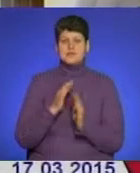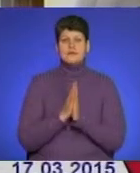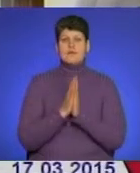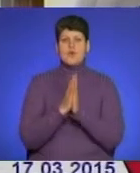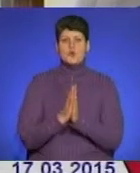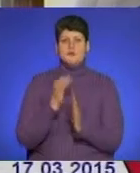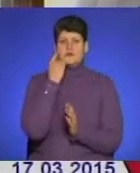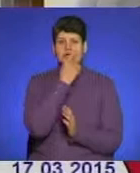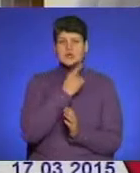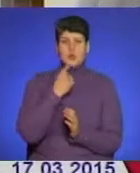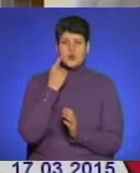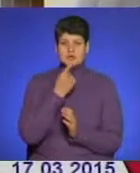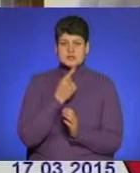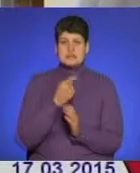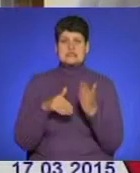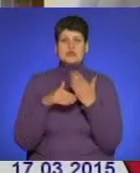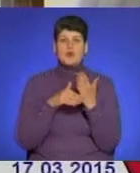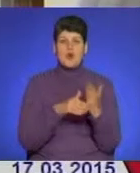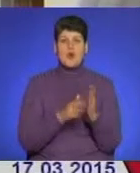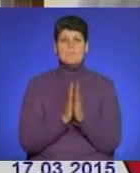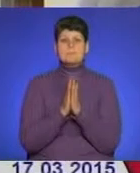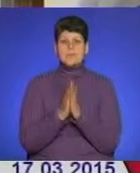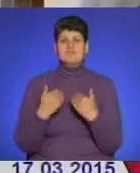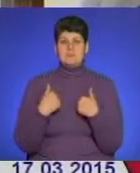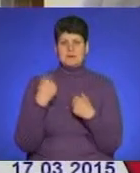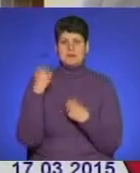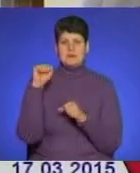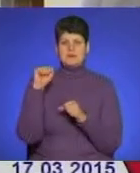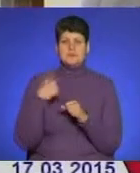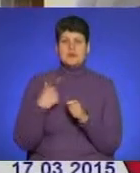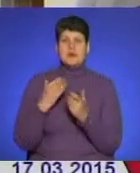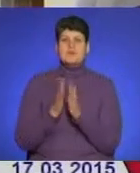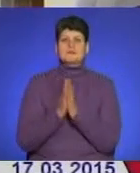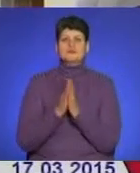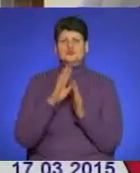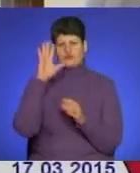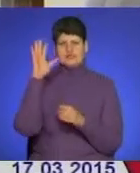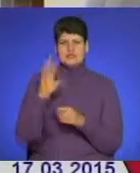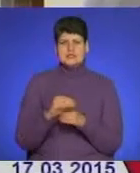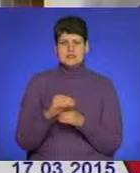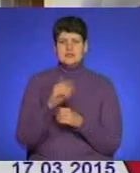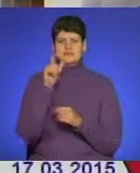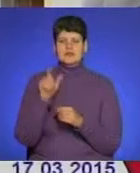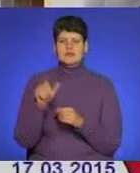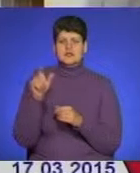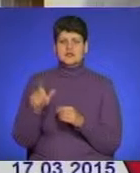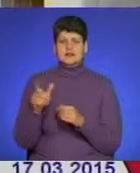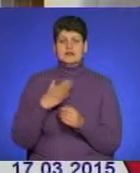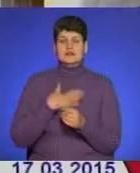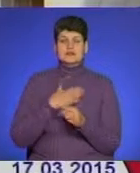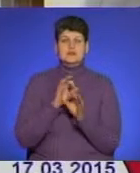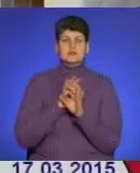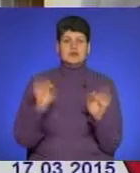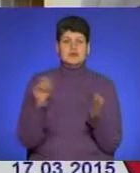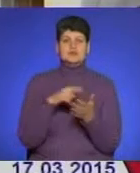на устах. За допомогою молитви ми переможемо. Я закликаю всіх жителів нашого прекрасного